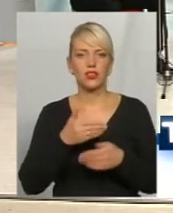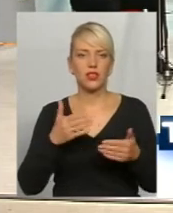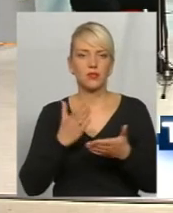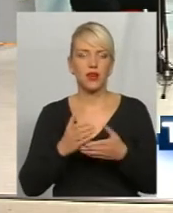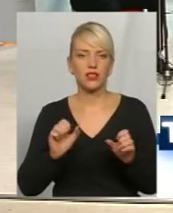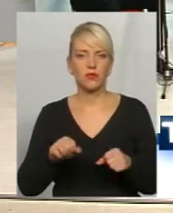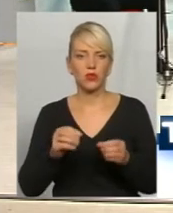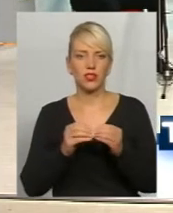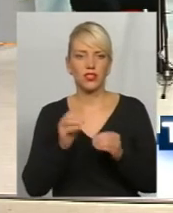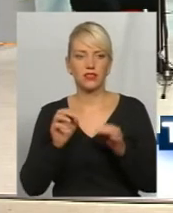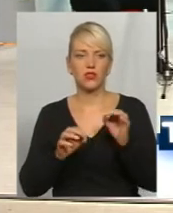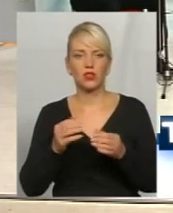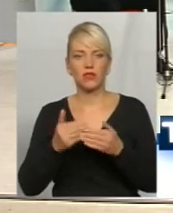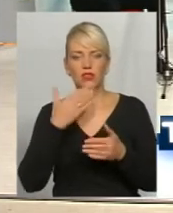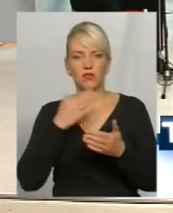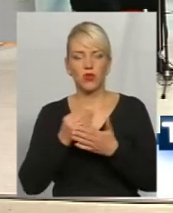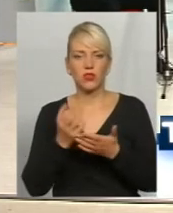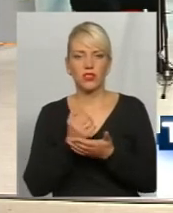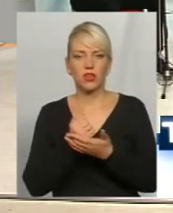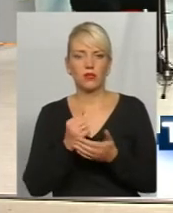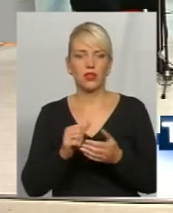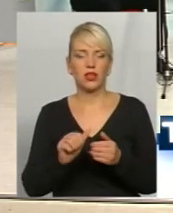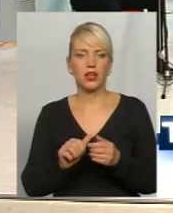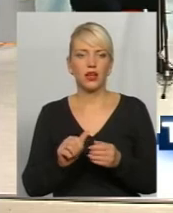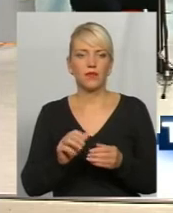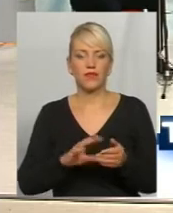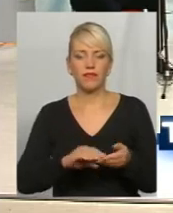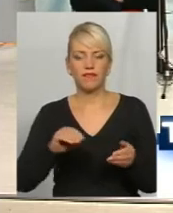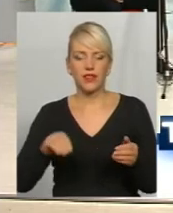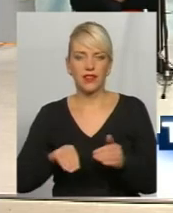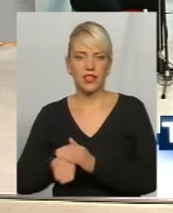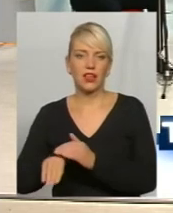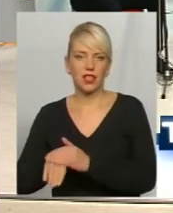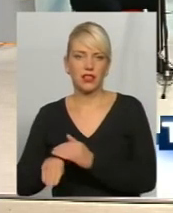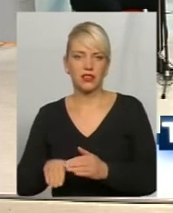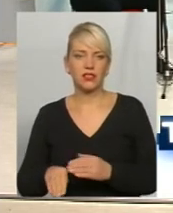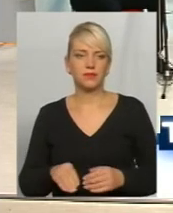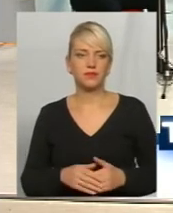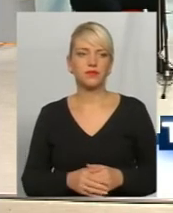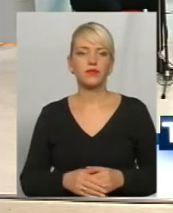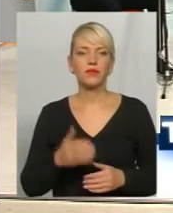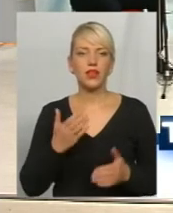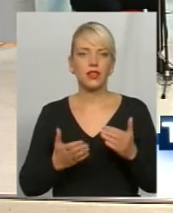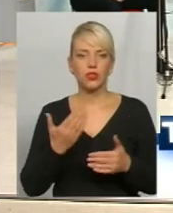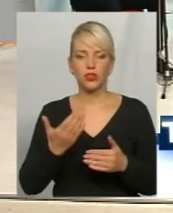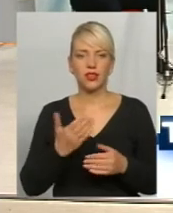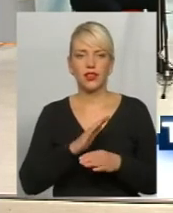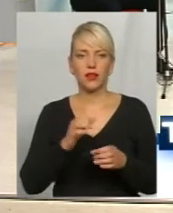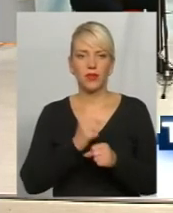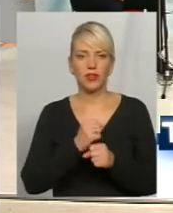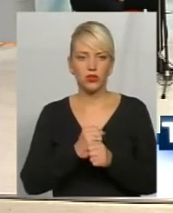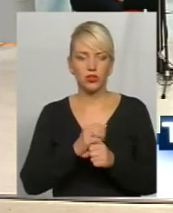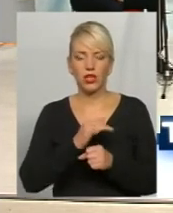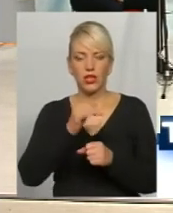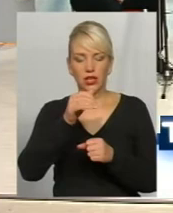змогу 10% від своєї заробітки відкласти. Не відкласти, не відкладаючи, можна лише з нуля. Якщо ти не працюєш, не отримуєш кошти, ти не